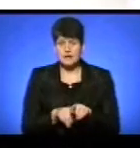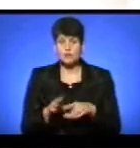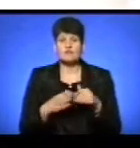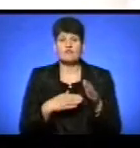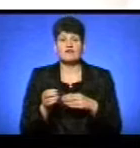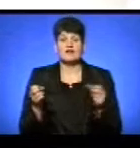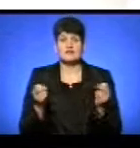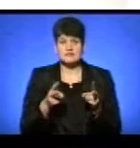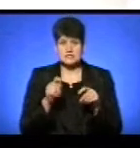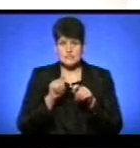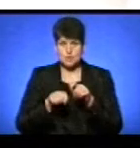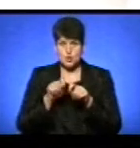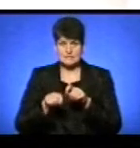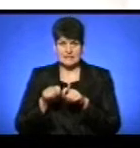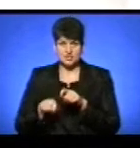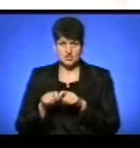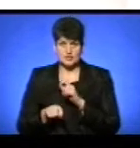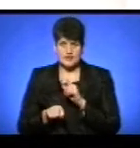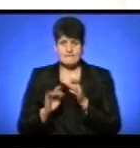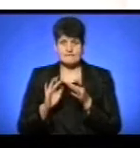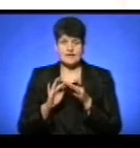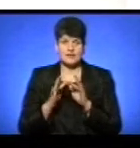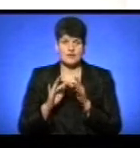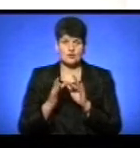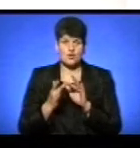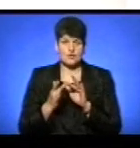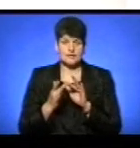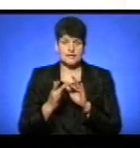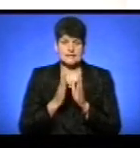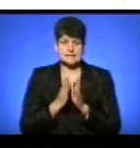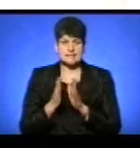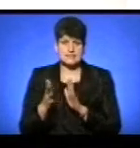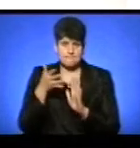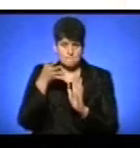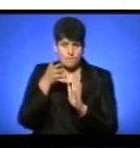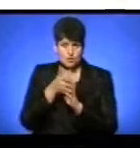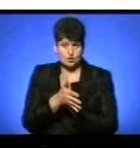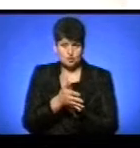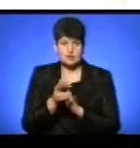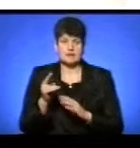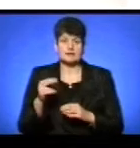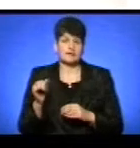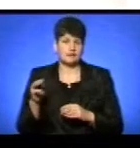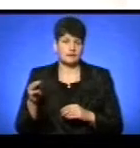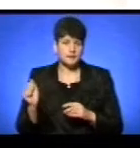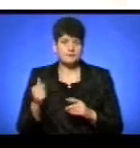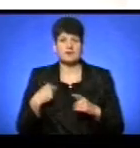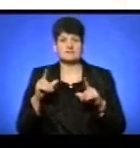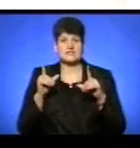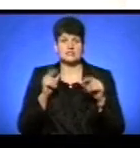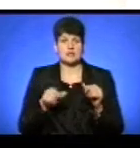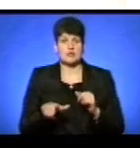з дослідження в електронних системах «Прозоро» і «Едата». Ми виїжджаємо на дорогу,